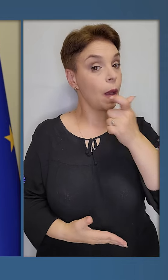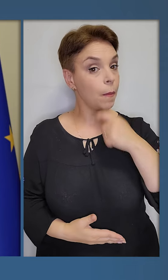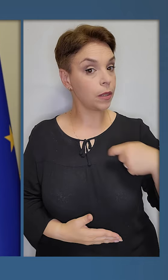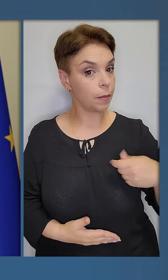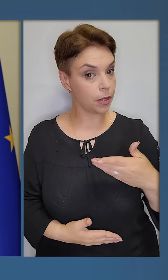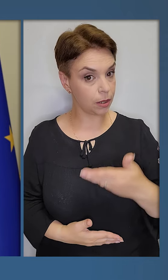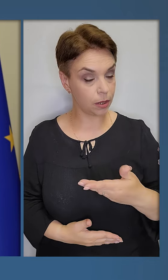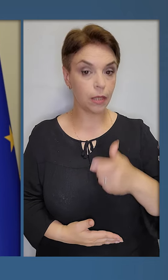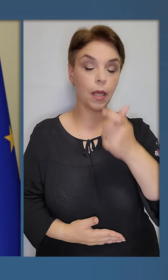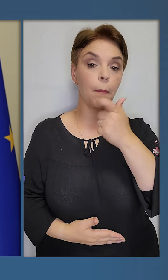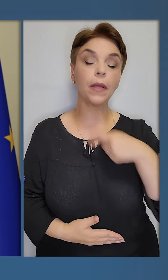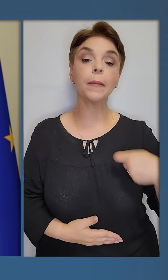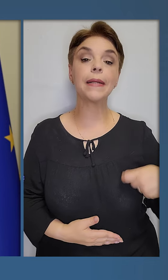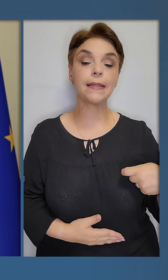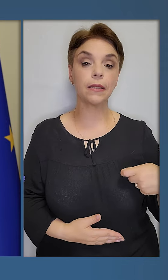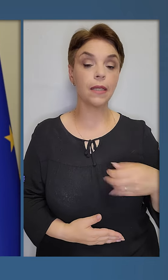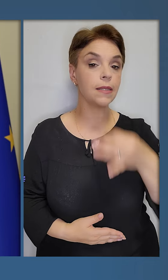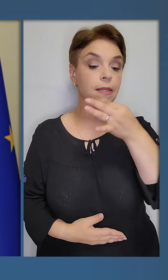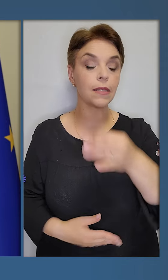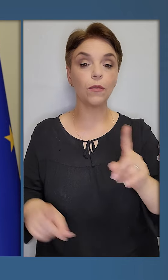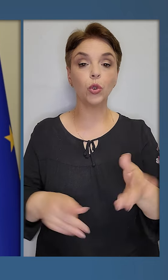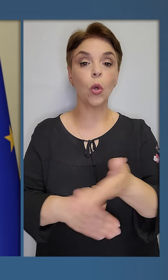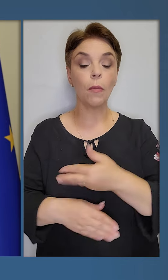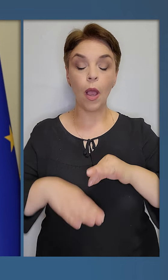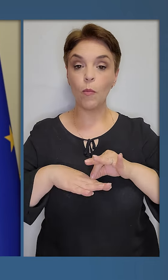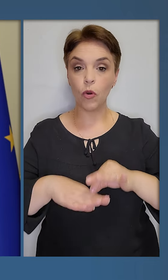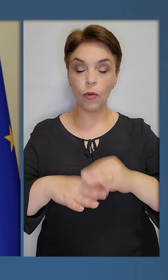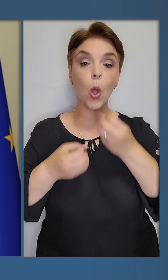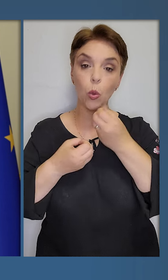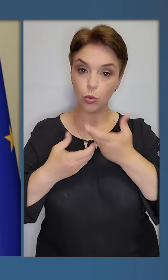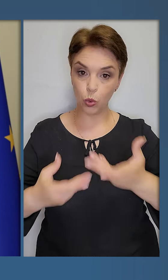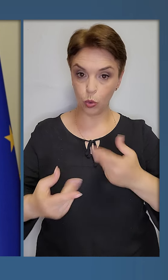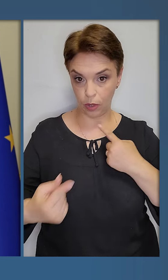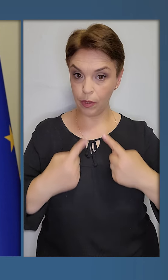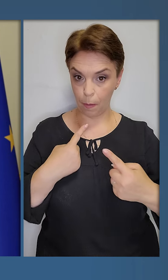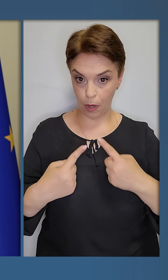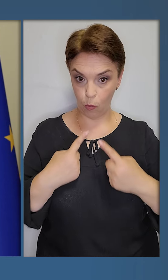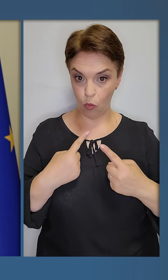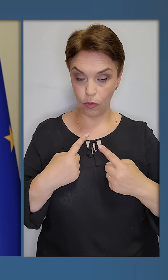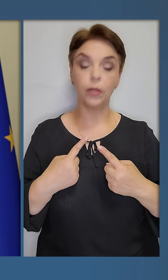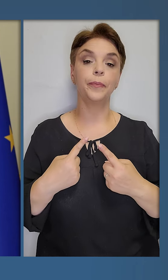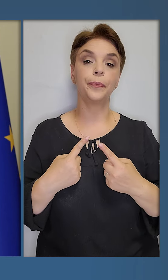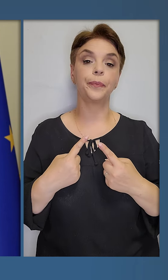президент сказав, що ми провели конструктивні перемовини.